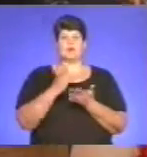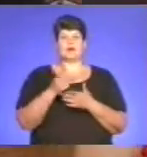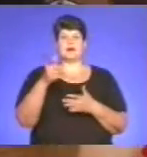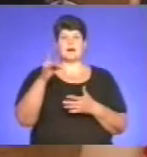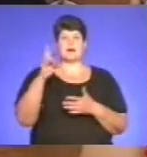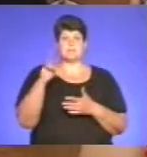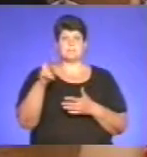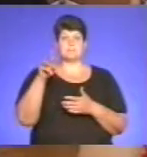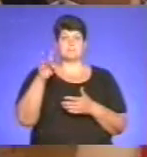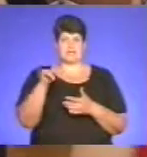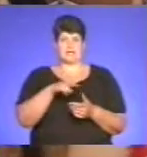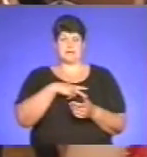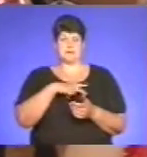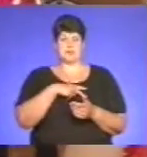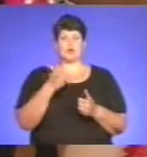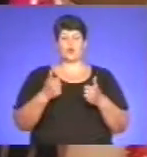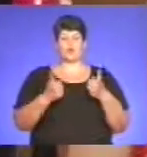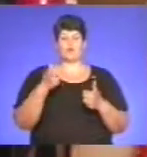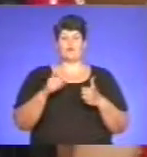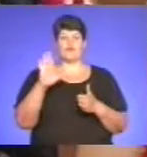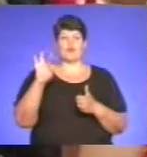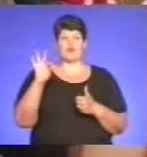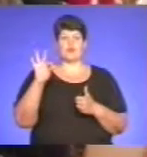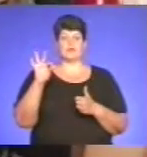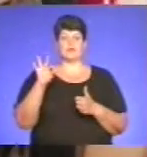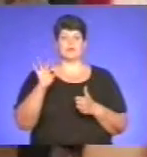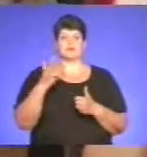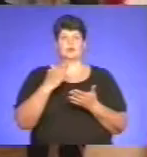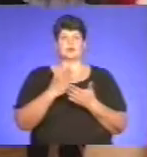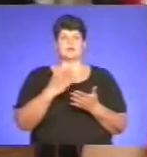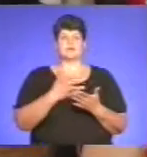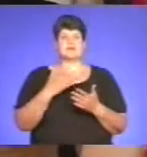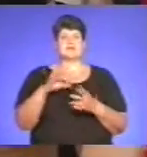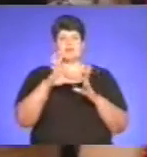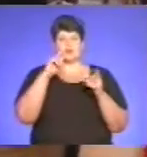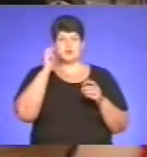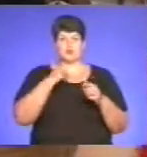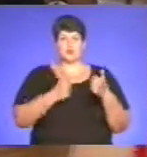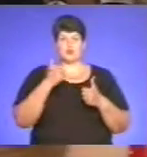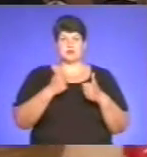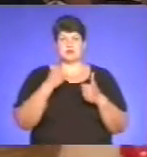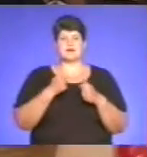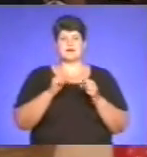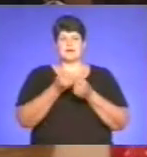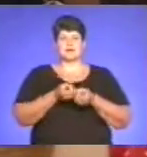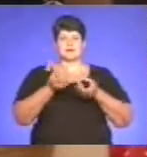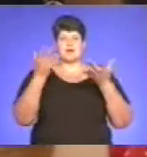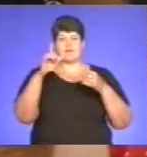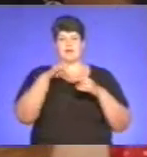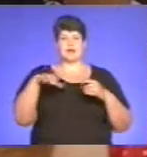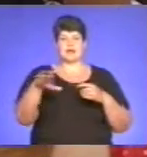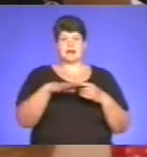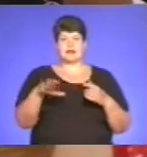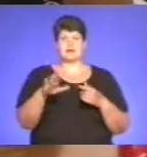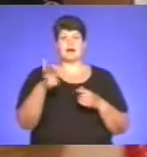конкурсу творчість юних Андрій Воронцов, володарі гран-при всеукраїнського конкурсу «Яскрава країна» ансамбль народного